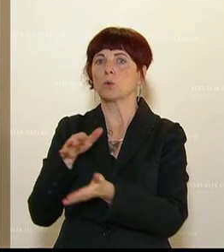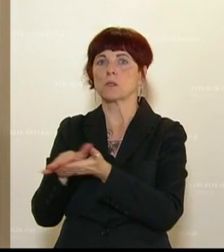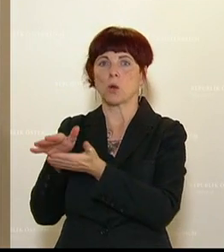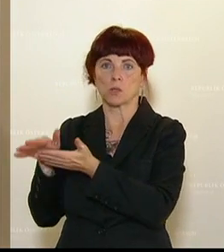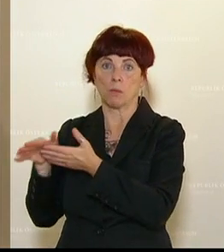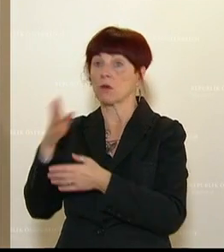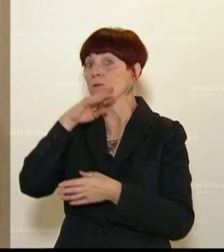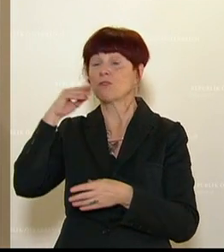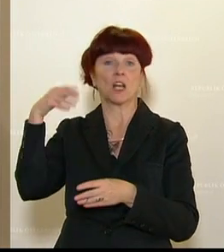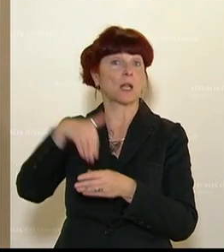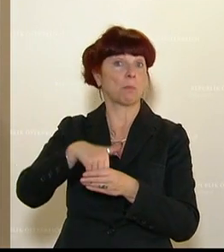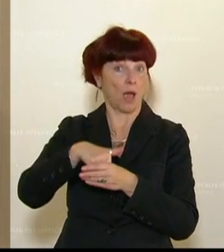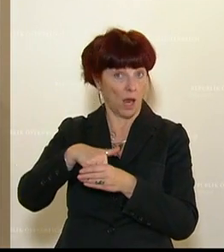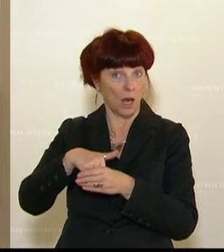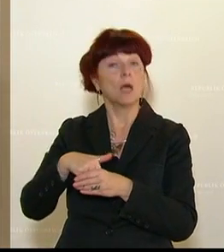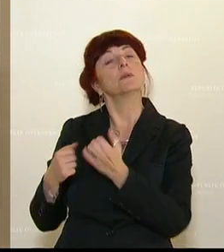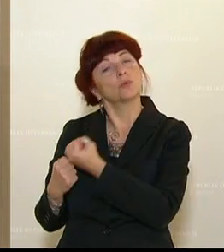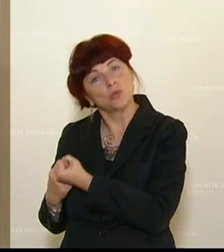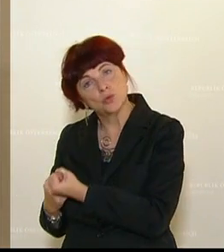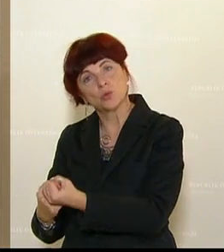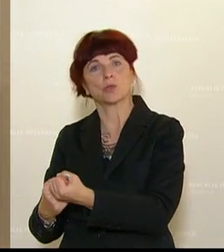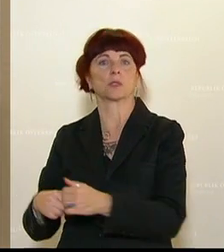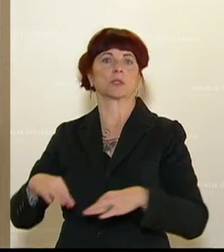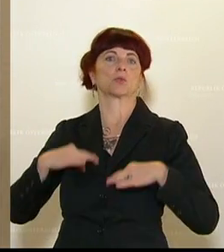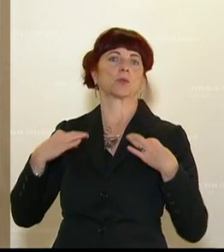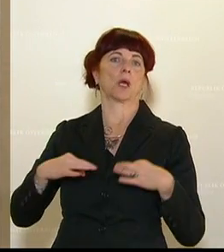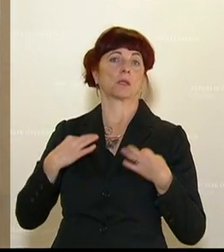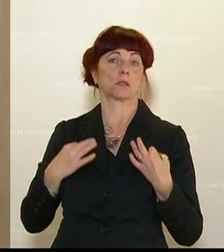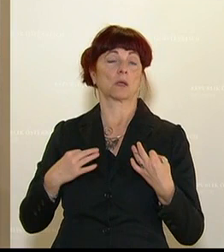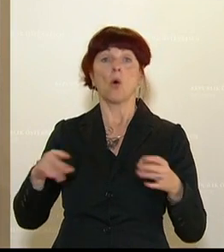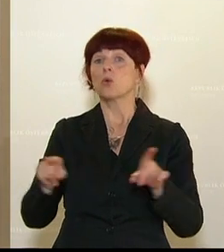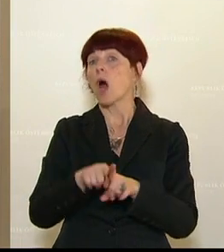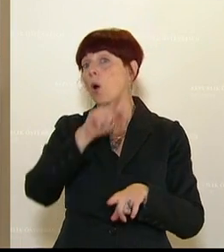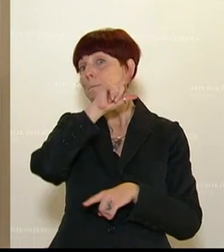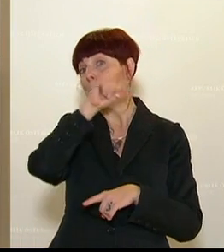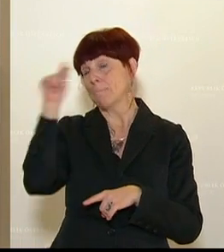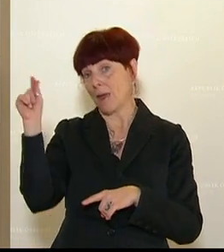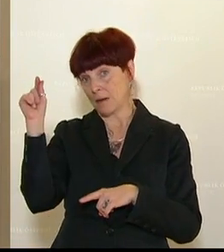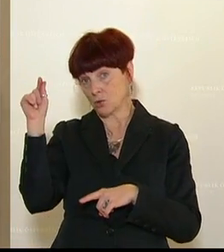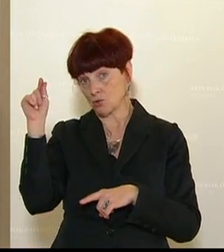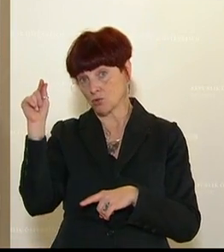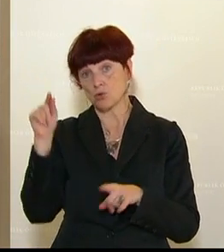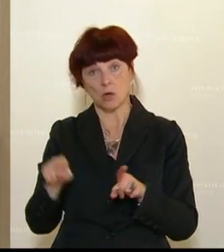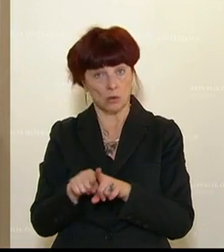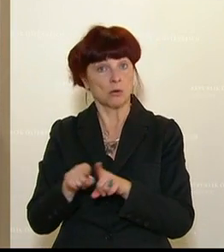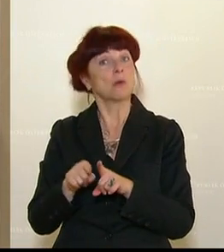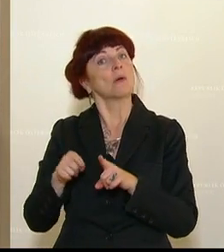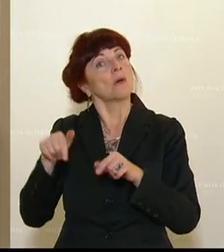dabei, was die Gesundheit stützt und die Gesundheit unserer Menschen in dem Land abfedert.